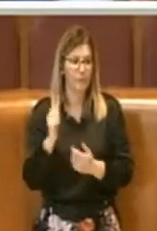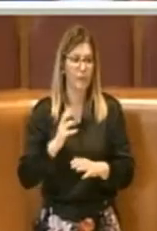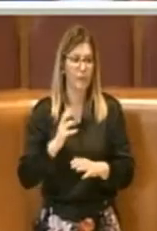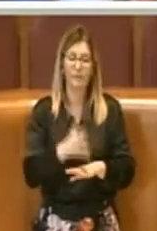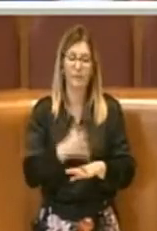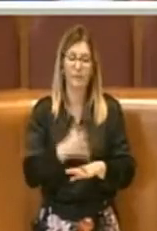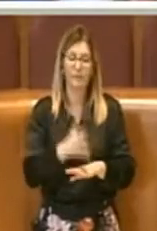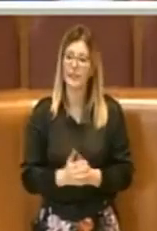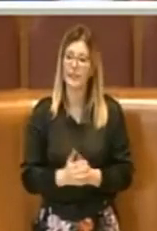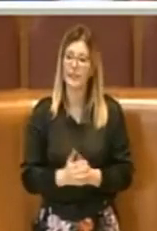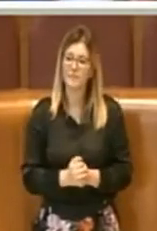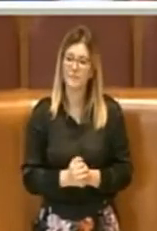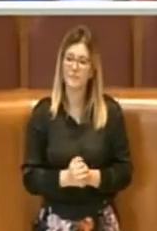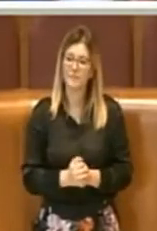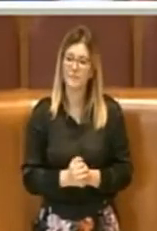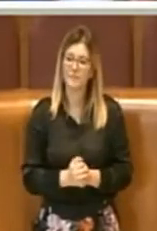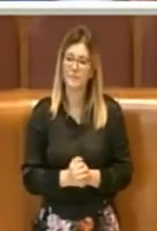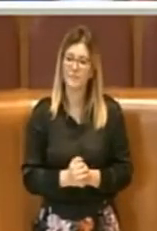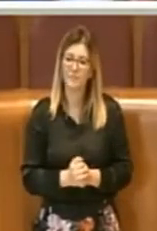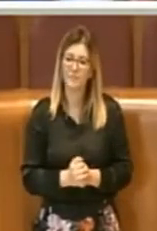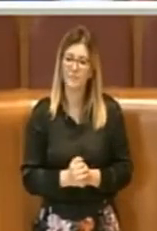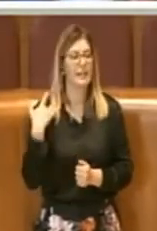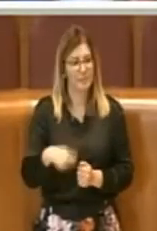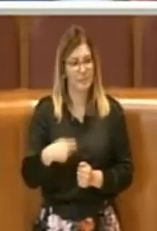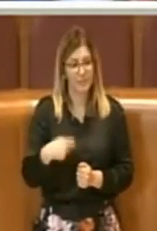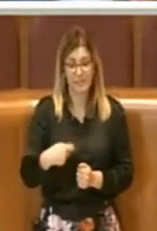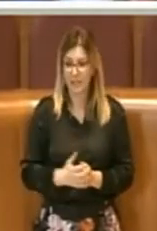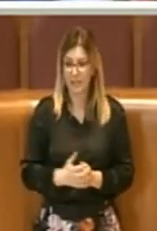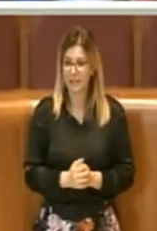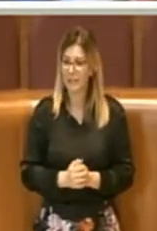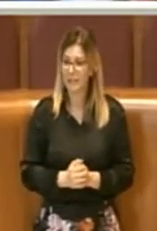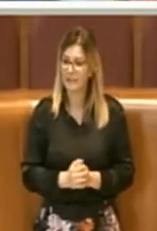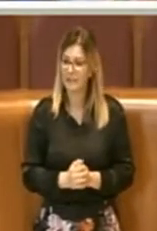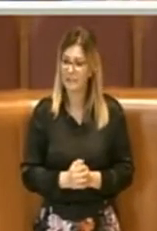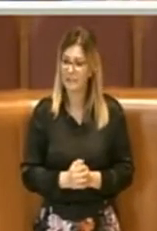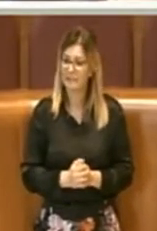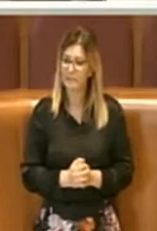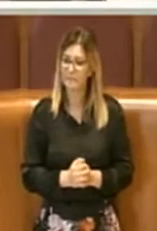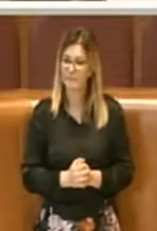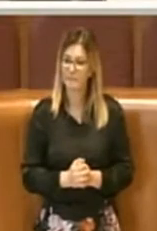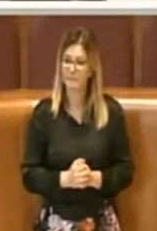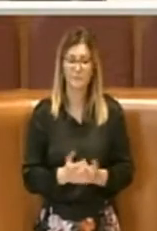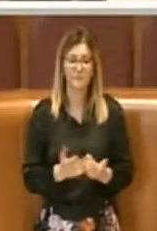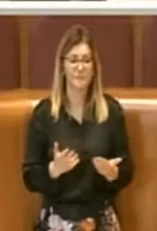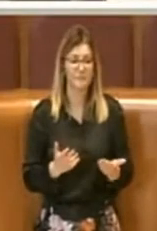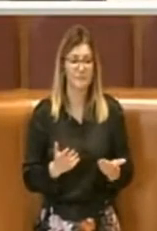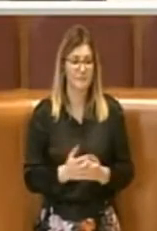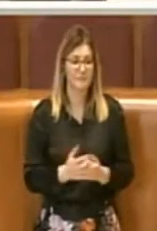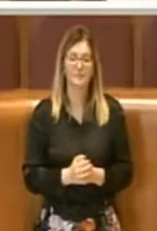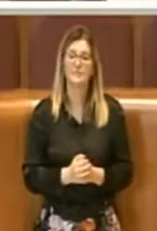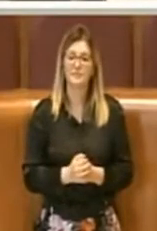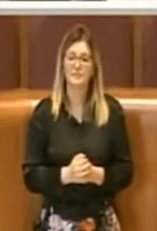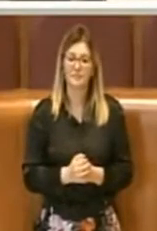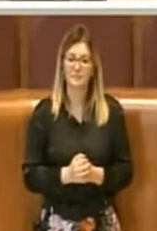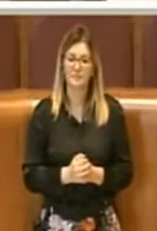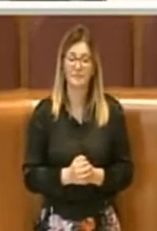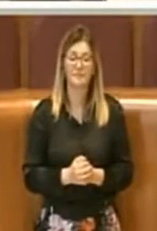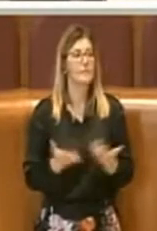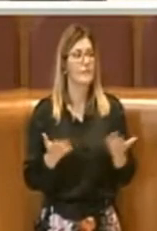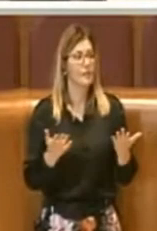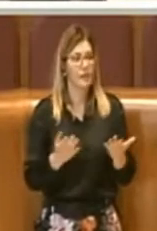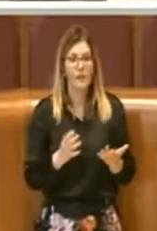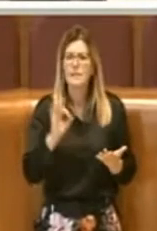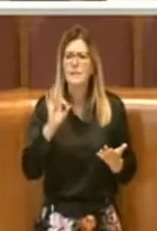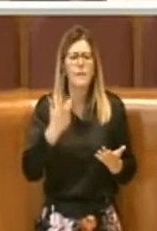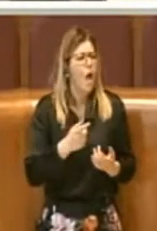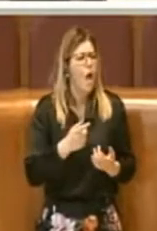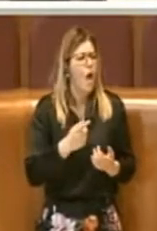Grazie Presidente. Se lasciassimo sfogo alla fantasia ancora chissà